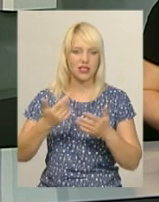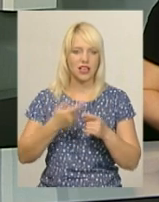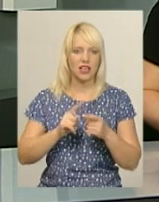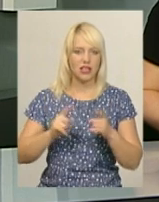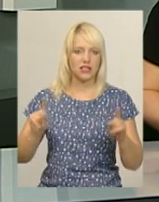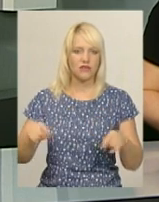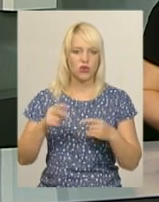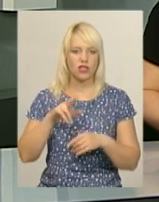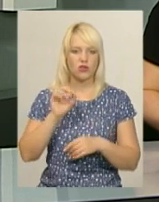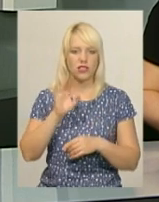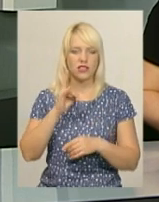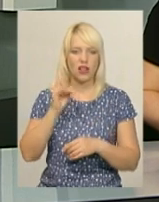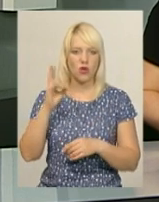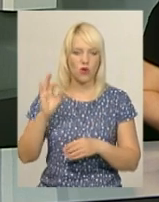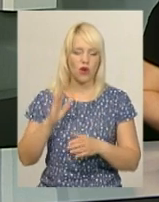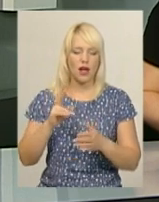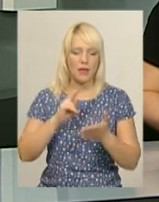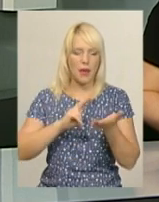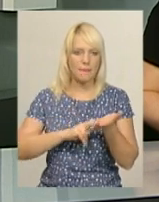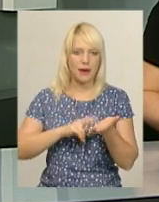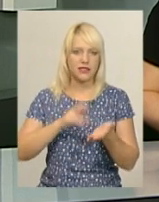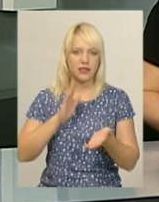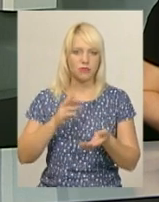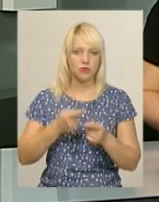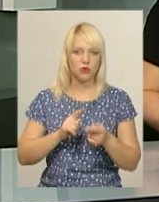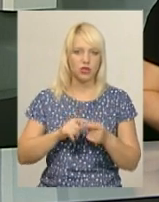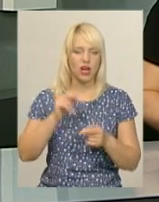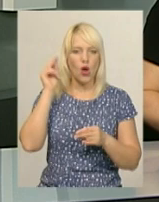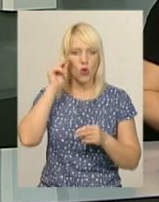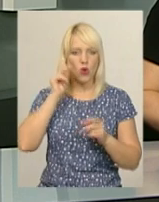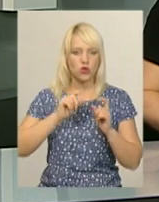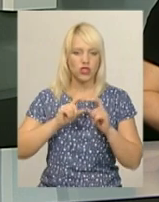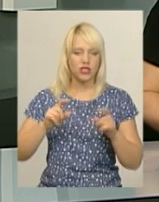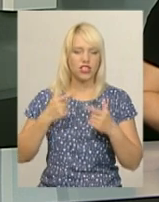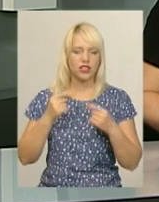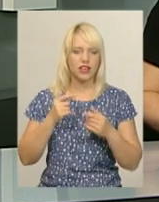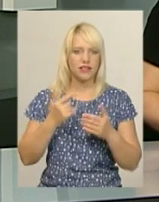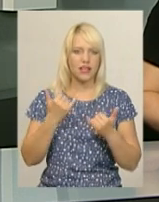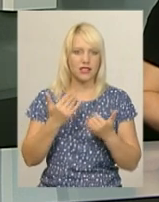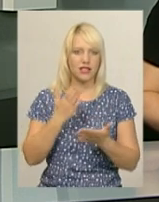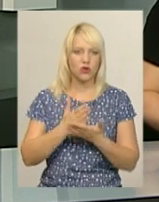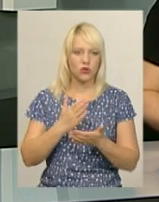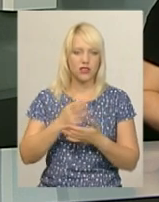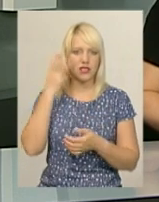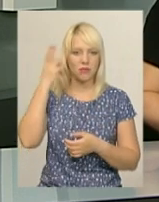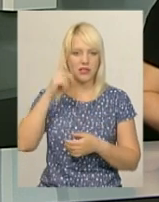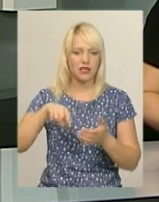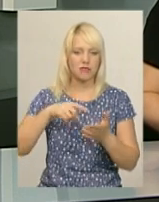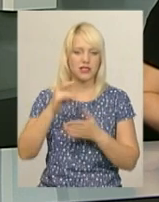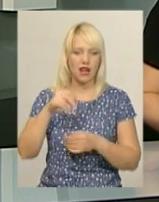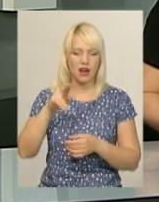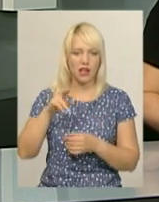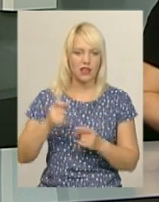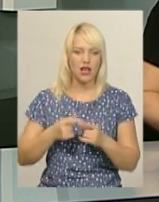На марці буде зображене Олексіївське реальне училище, у приміщенні якого нині знаходиться Хмельницька міська рада. Що таке